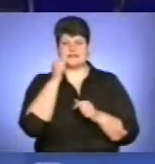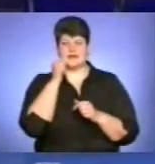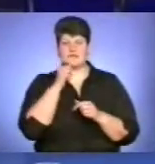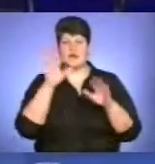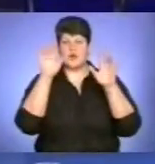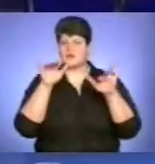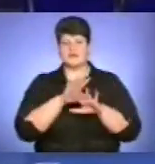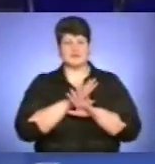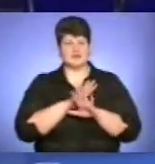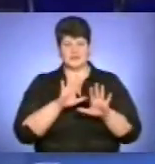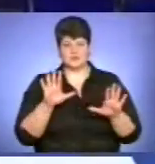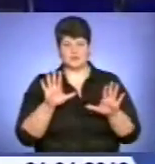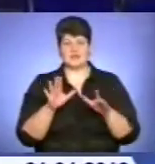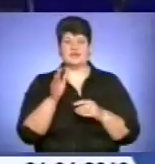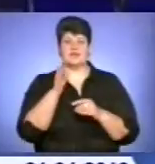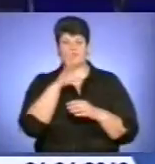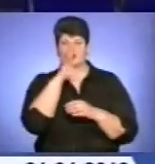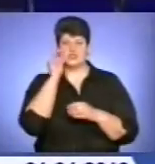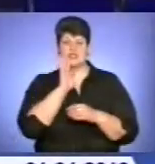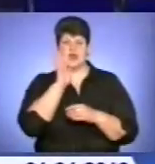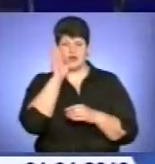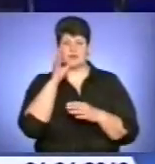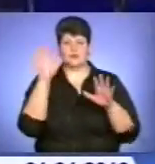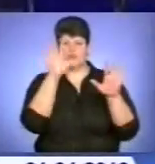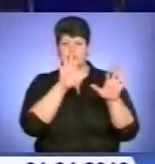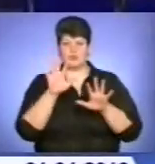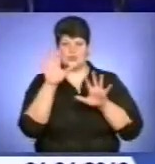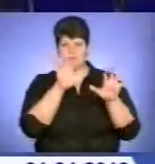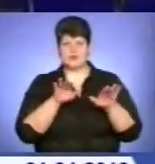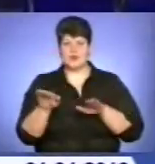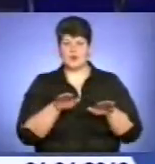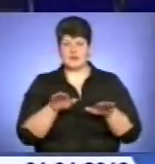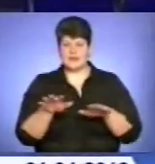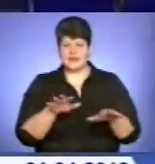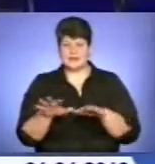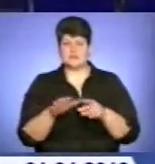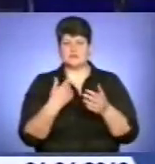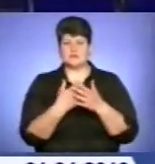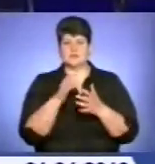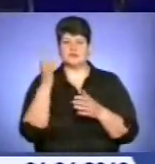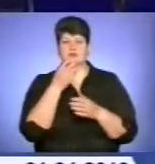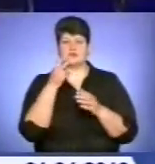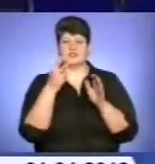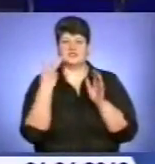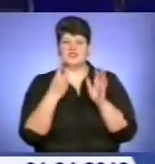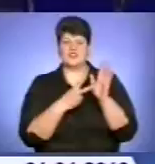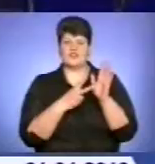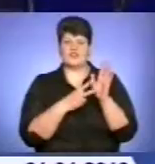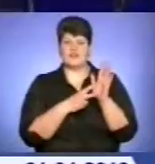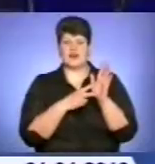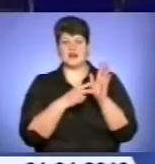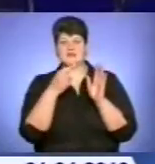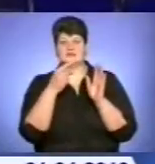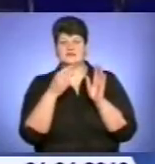опадів не передбачається. Вночі та вранці туман на дорогах ожеледиться. Температура вночі 2,7 градусів морозу, в день 1,6 тепла.